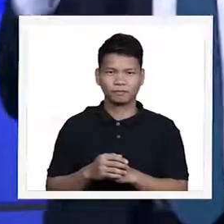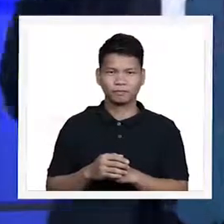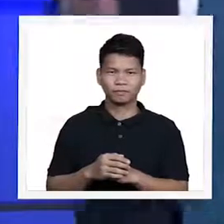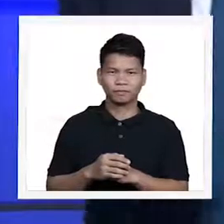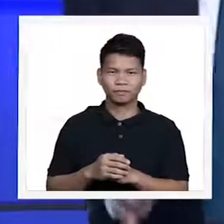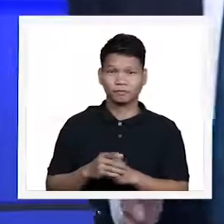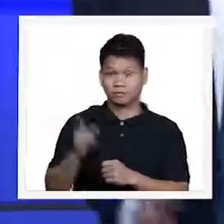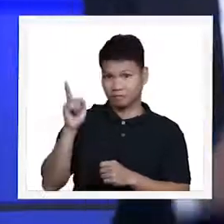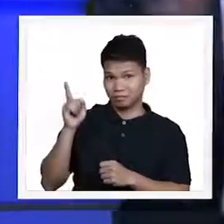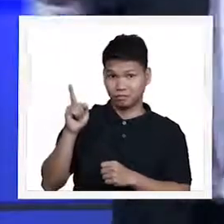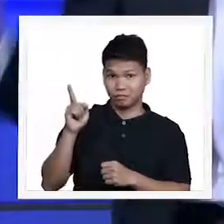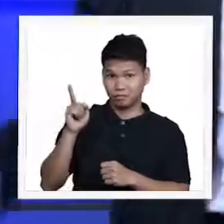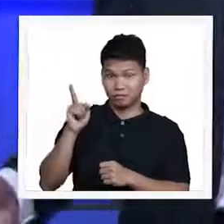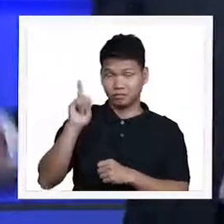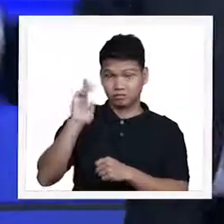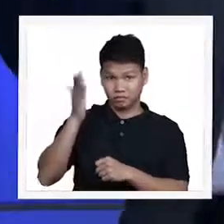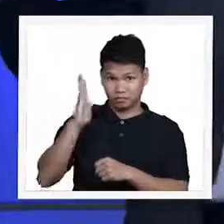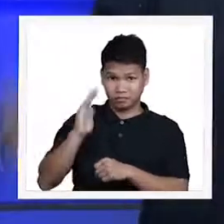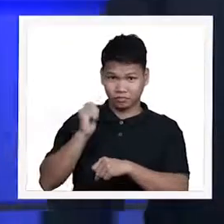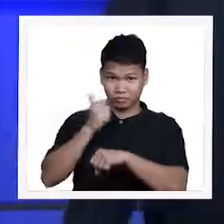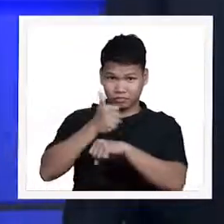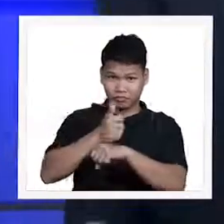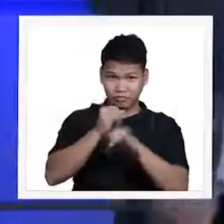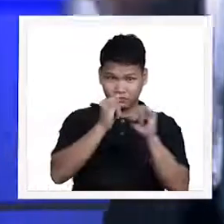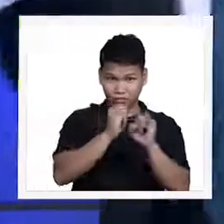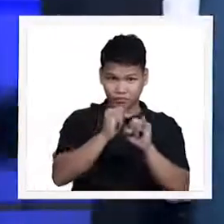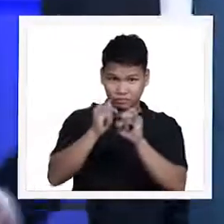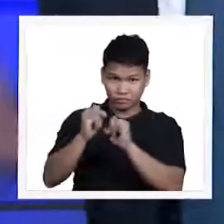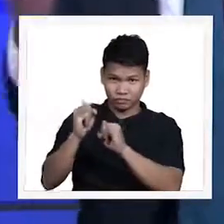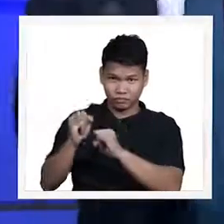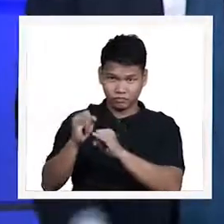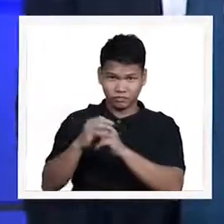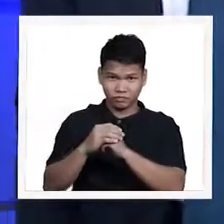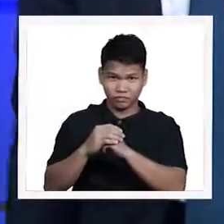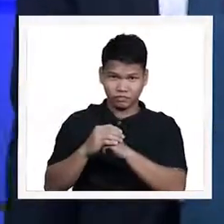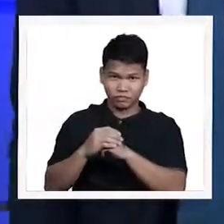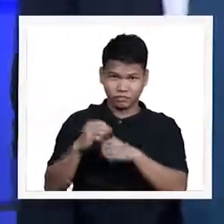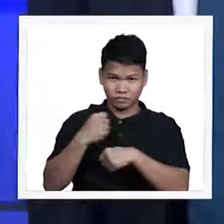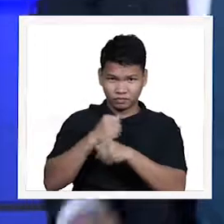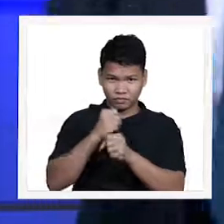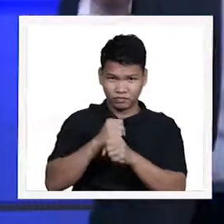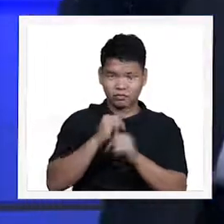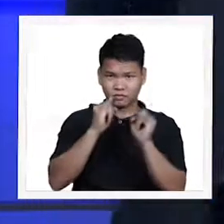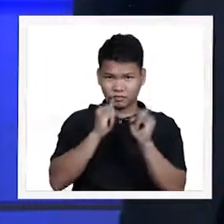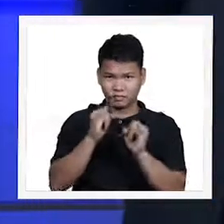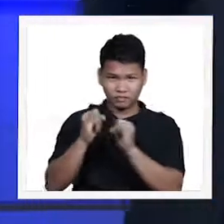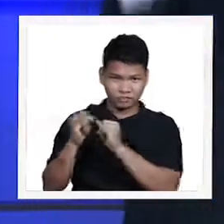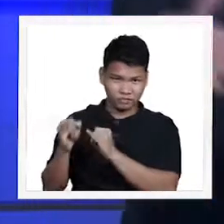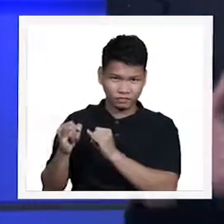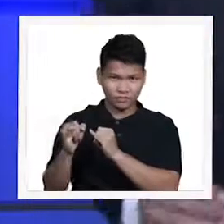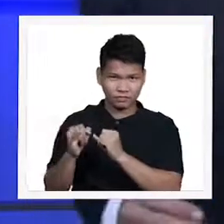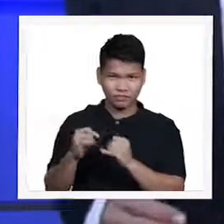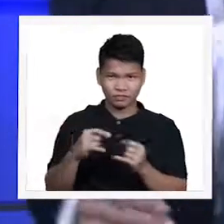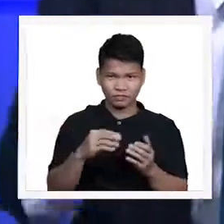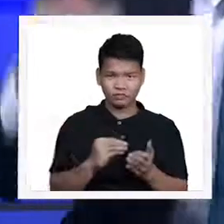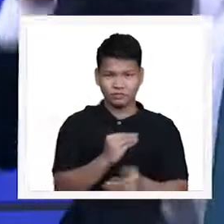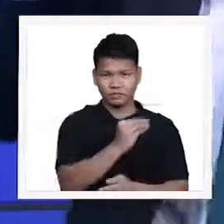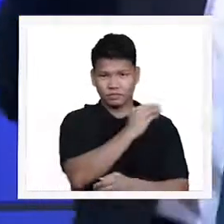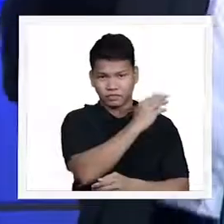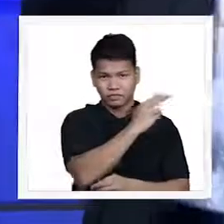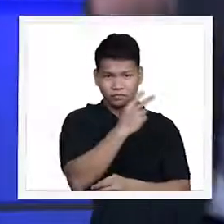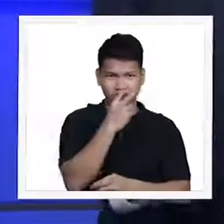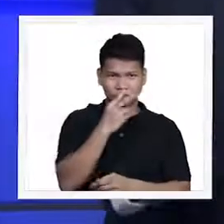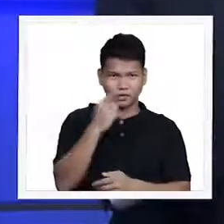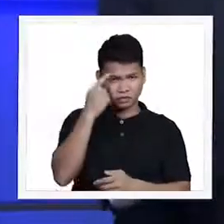Maliban po na siya ang naglalang ng bawat isa sa ating at ang lahat. Ang sabi po niya rito sa tekstong ito, for